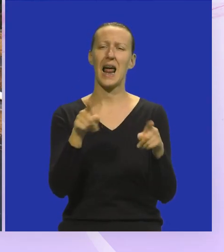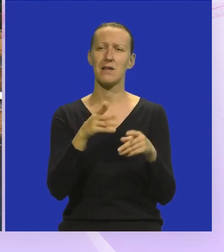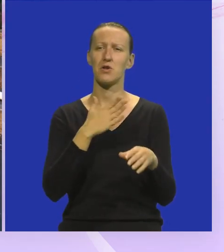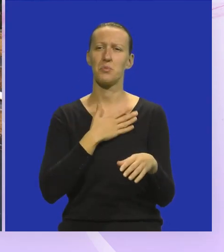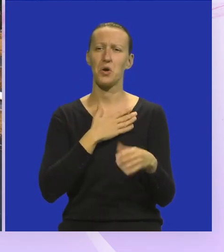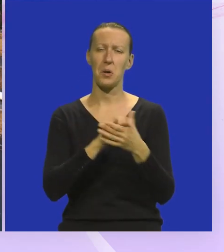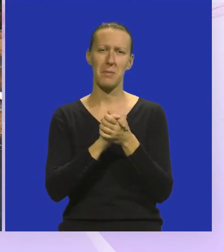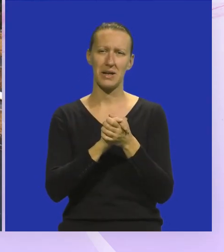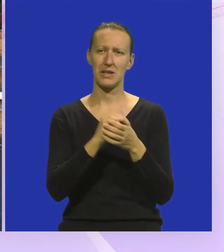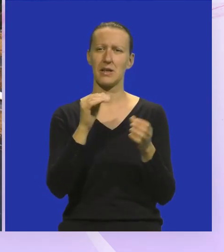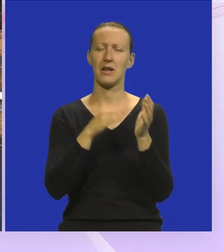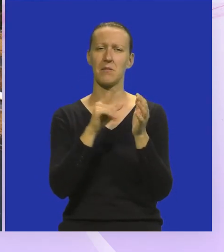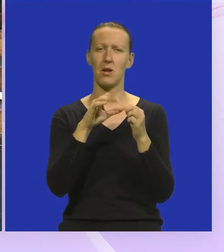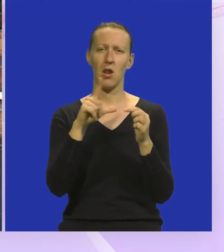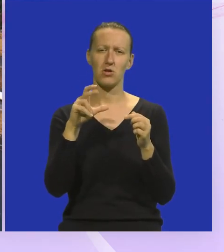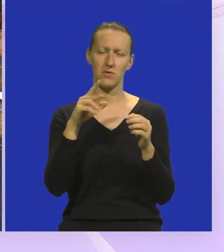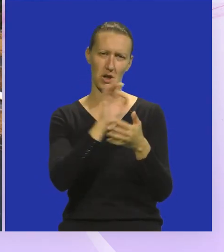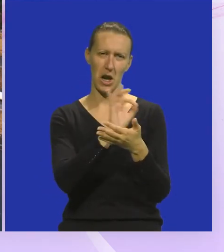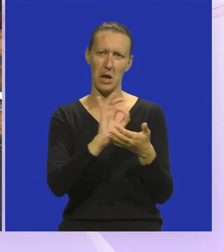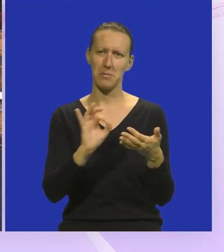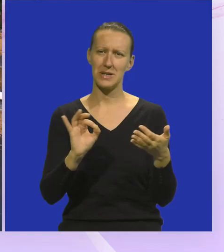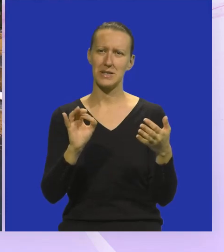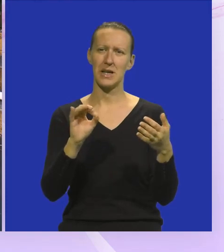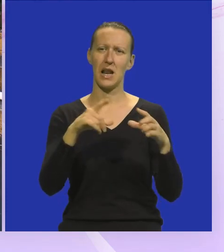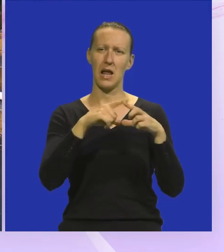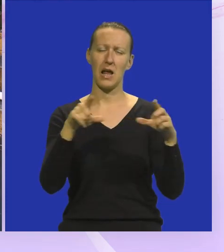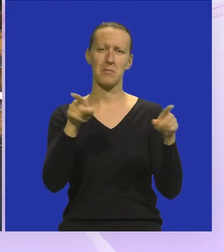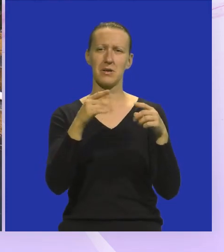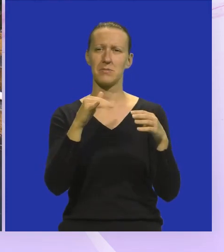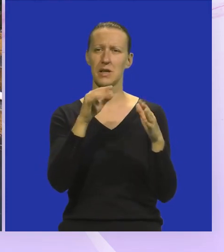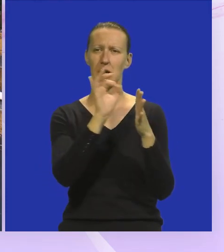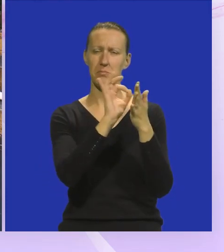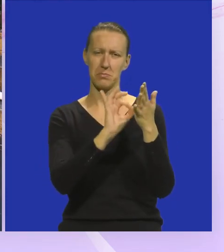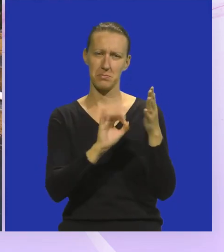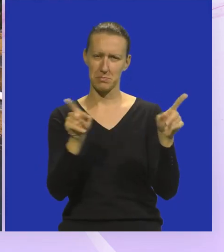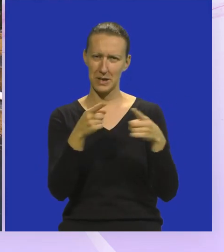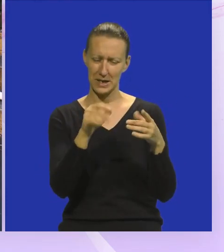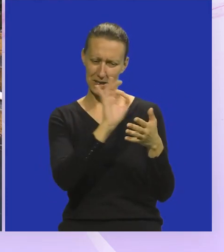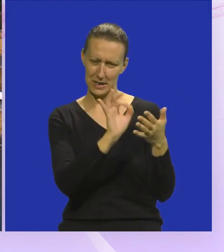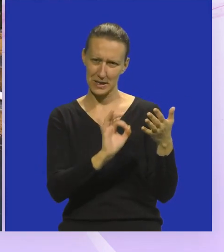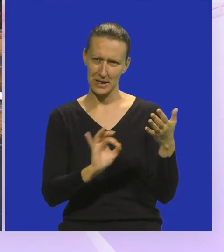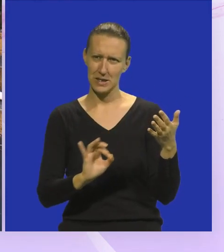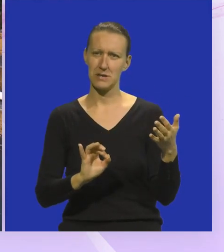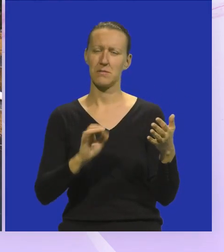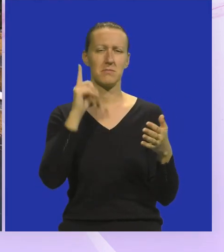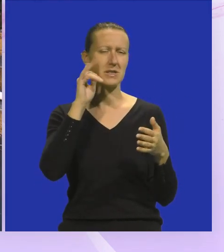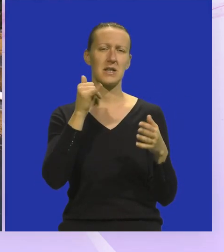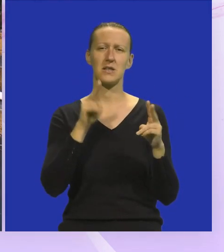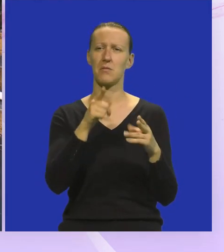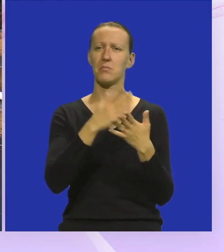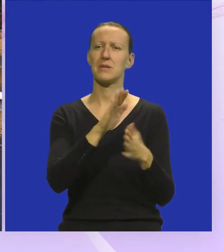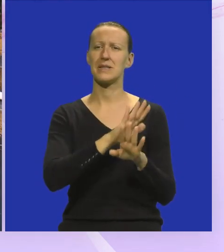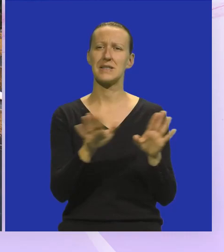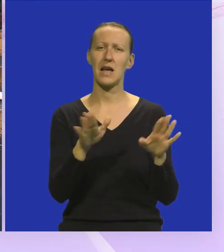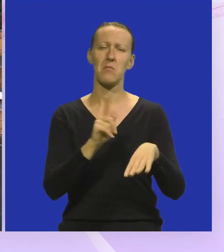moja prijateljica Lorna Milošević je napisala tekst za kitice, pjesme I mislila je zapravo da će to